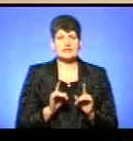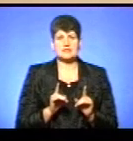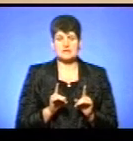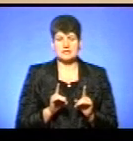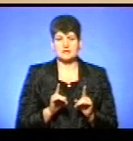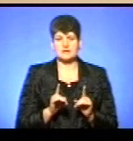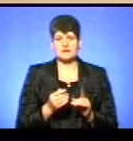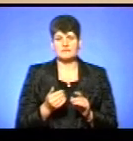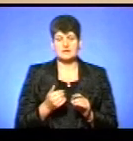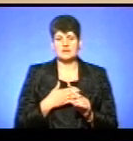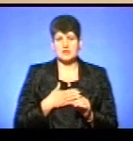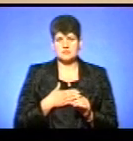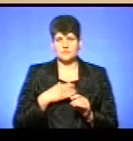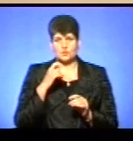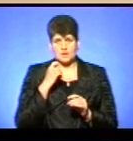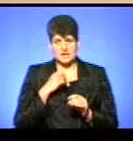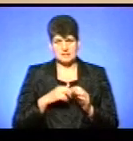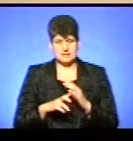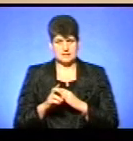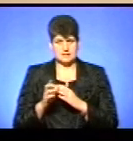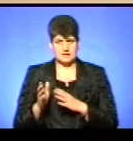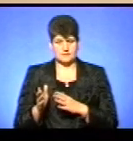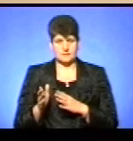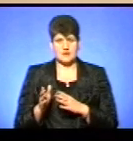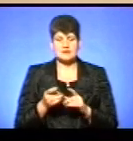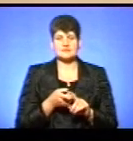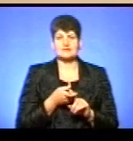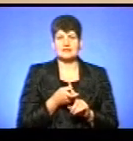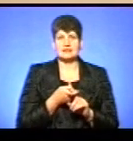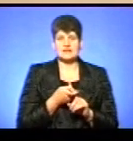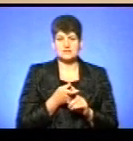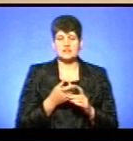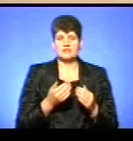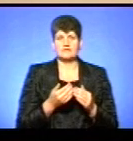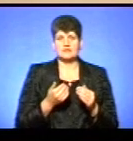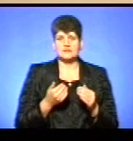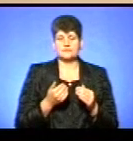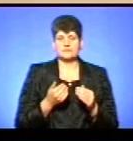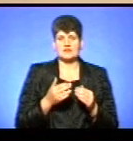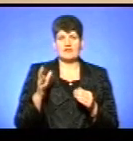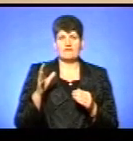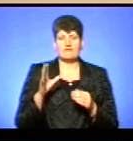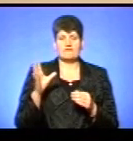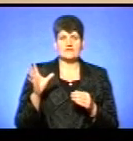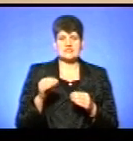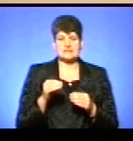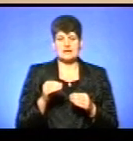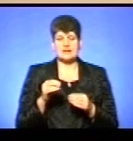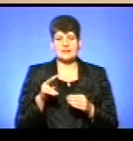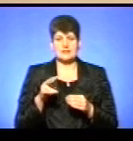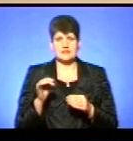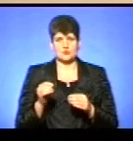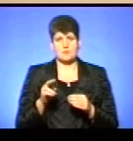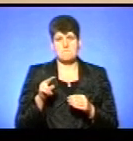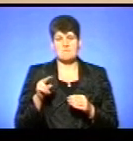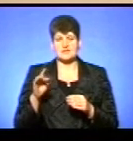від нас, українських церков, а залежить і від Вселенського патріарха. Тому що